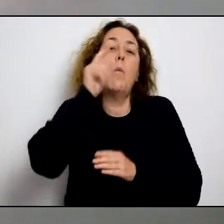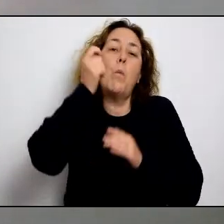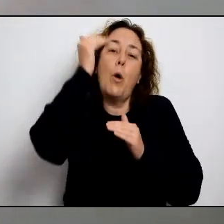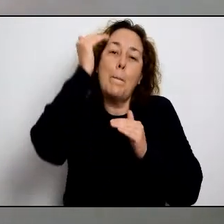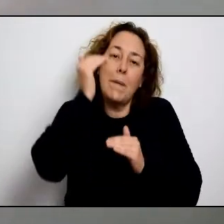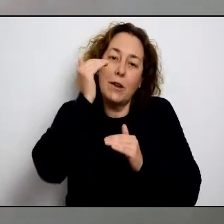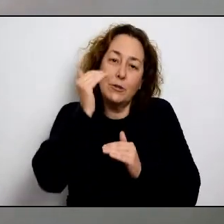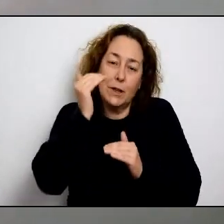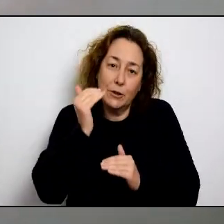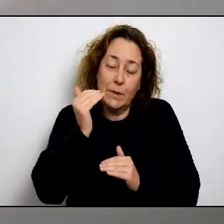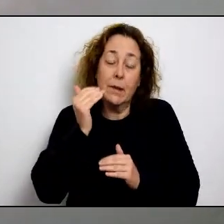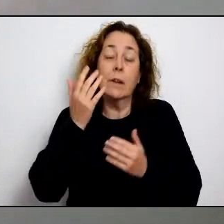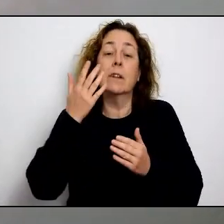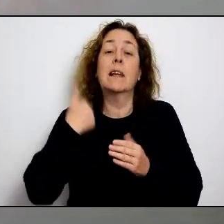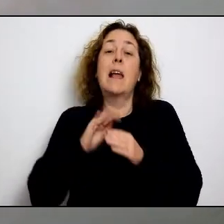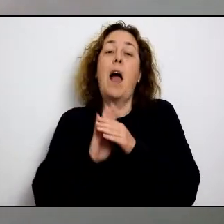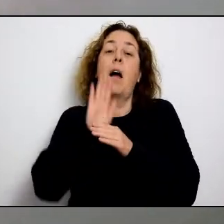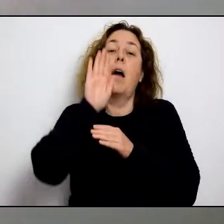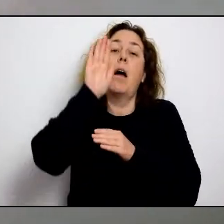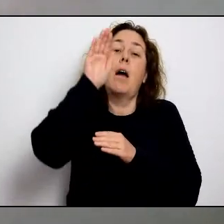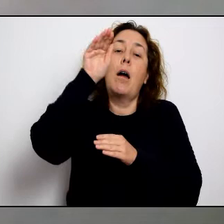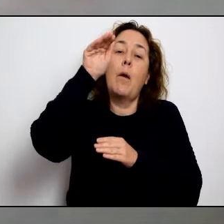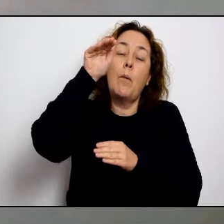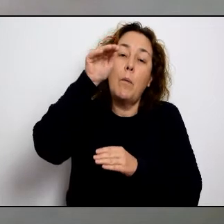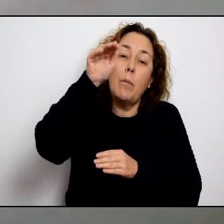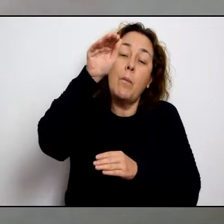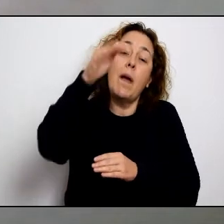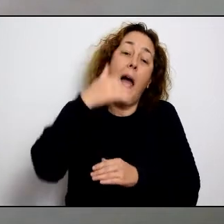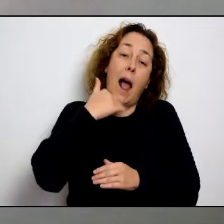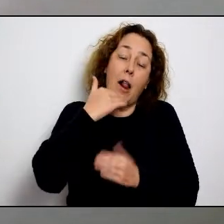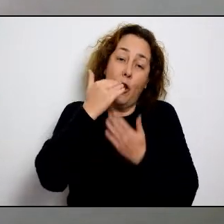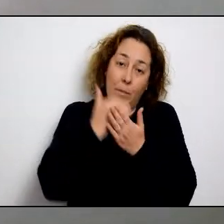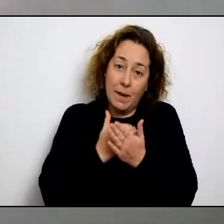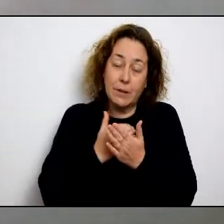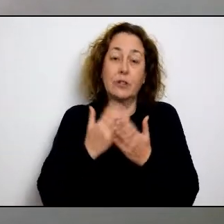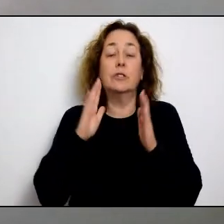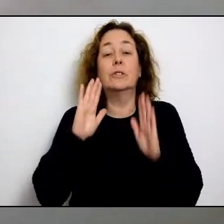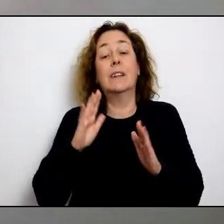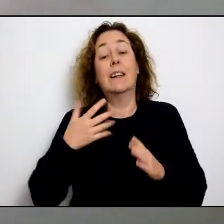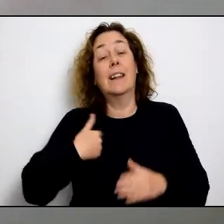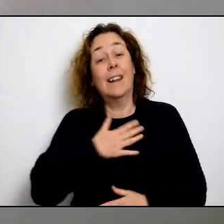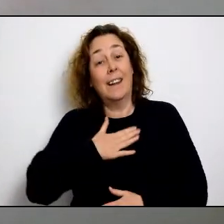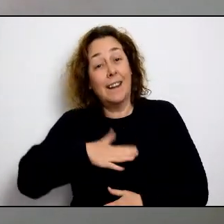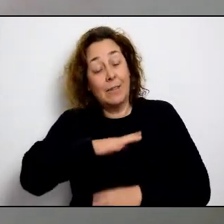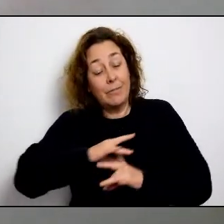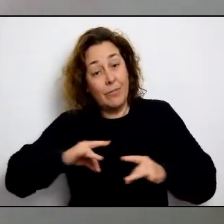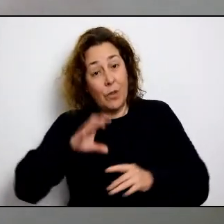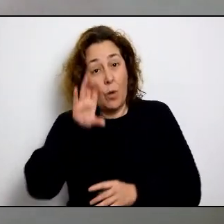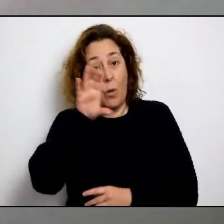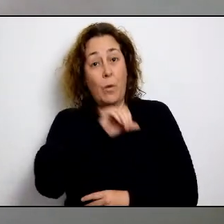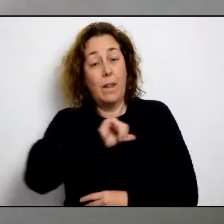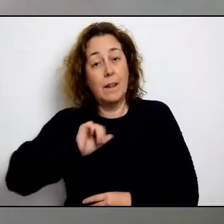a nivell d'estat. Sembla ser que començam a reduir aquest increment que ve en dia a dia i que sa corba